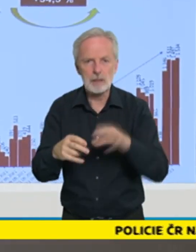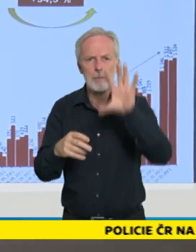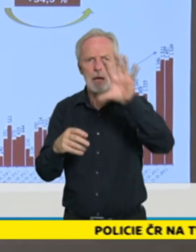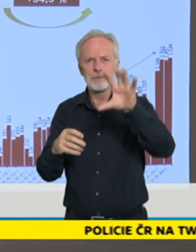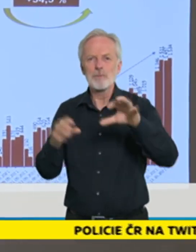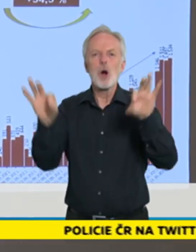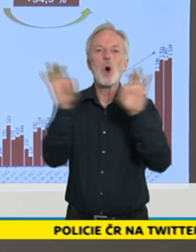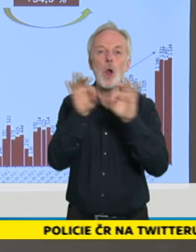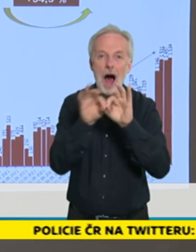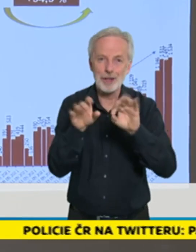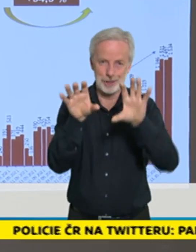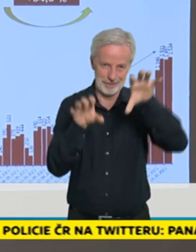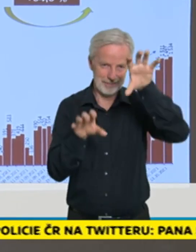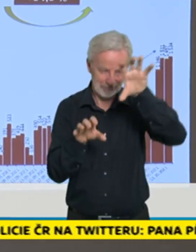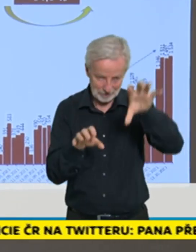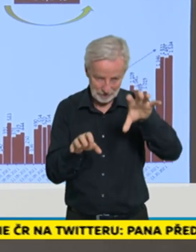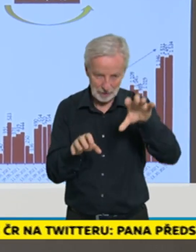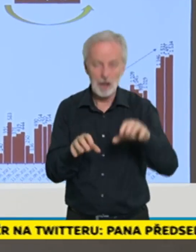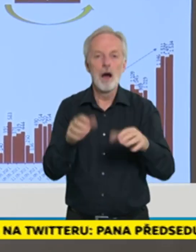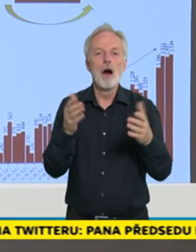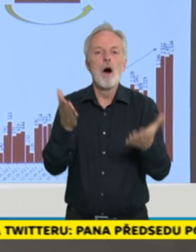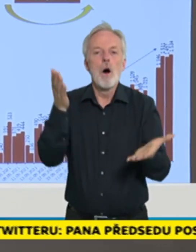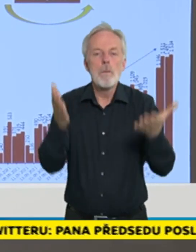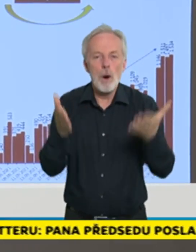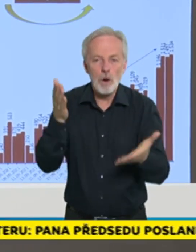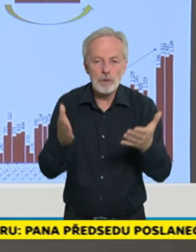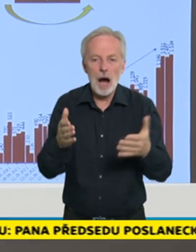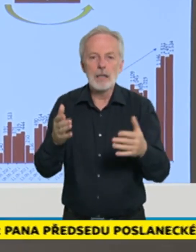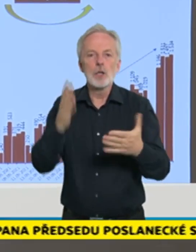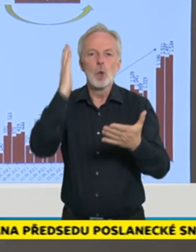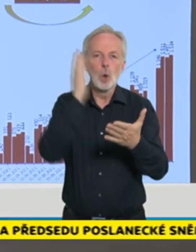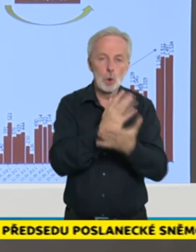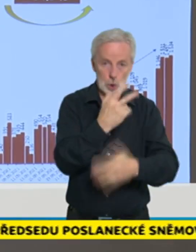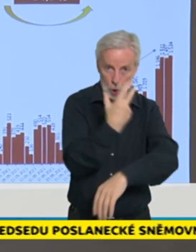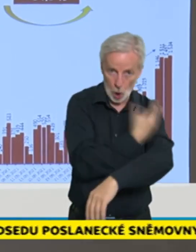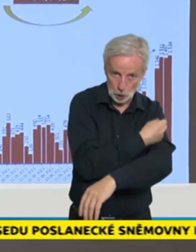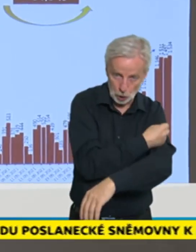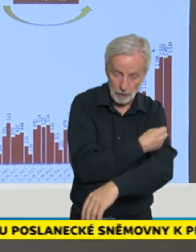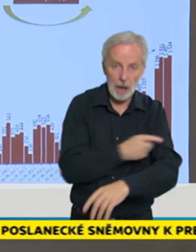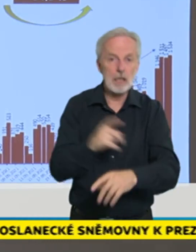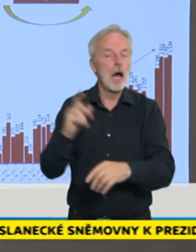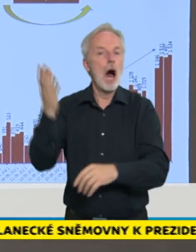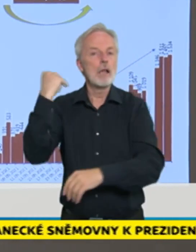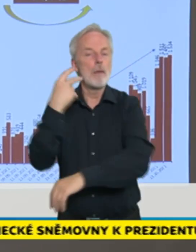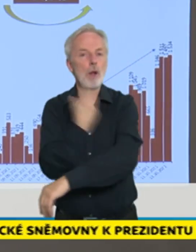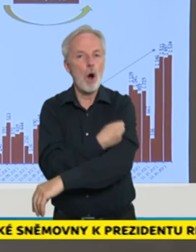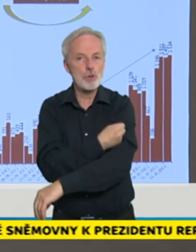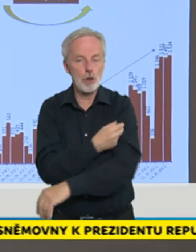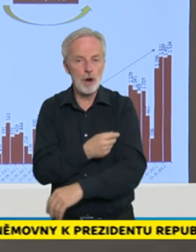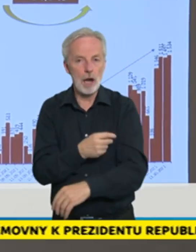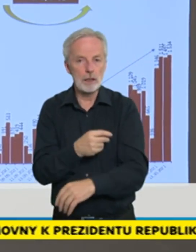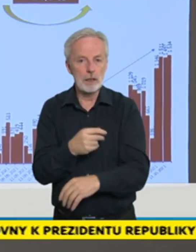ten poměr mezi neočkovanými a dokončeným očkováním je právě těch 75 % je těch